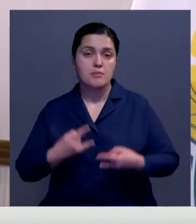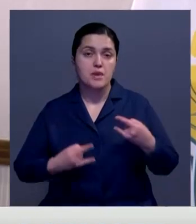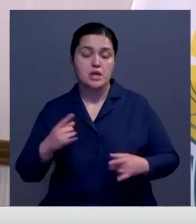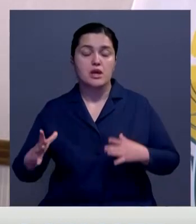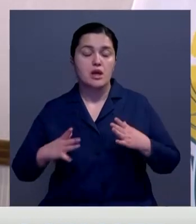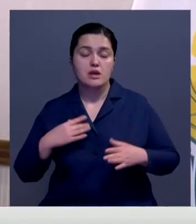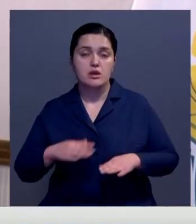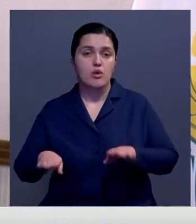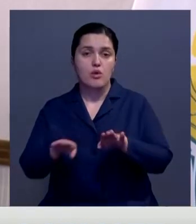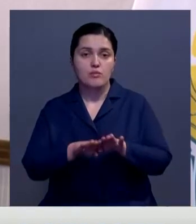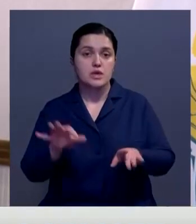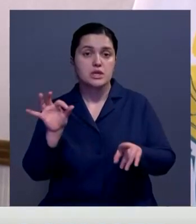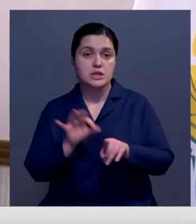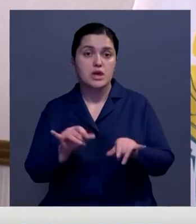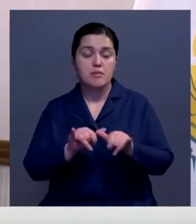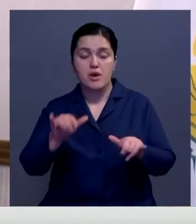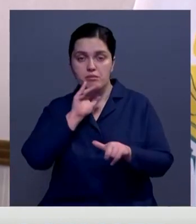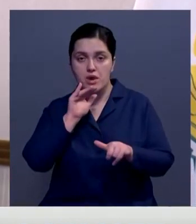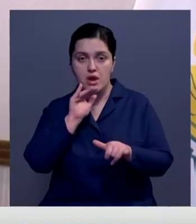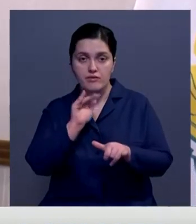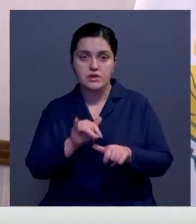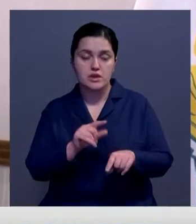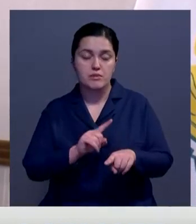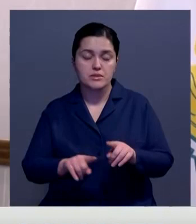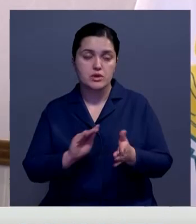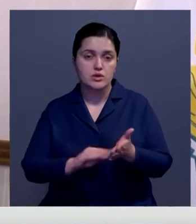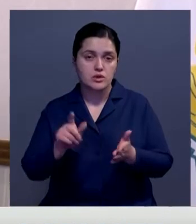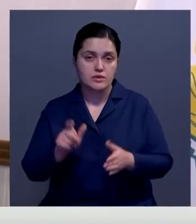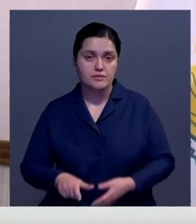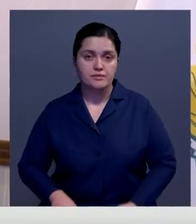общая цель – повысить профессионализм и оперативный журналистов.